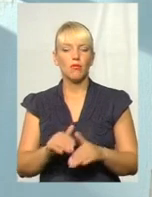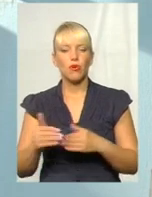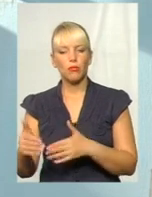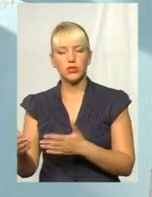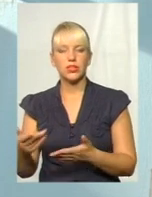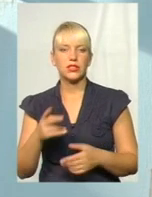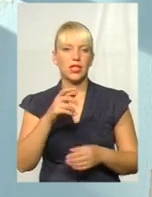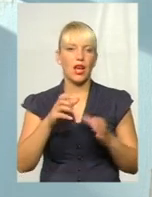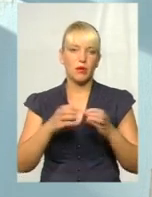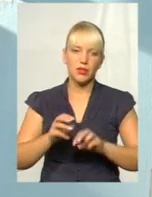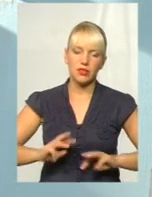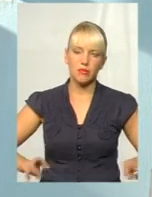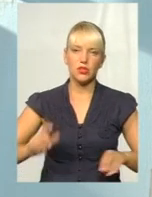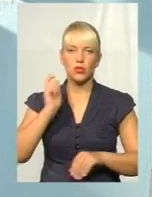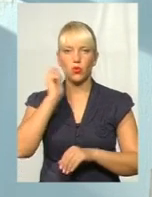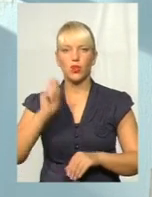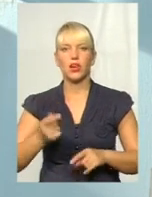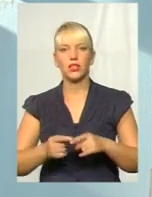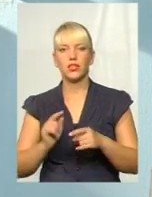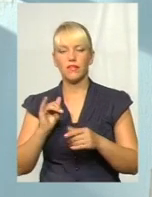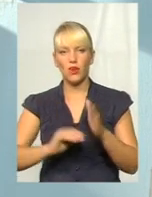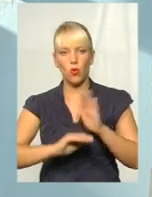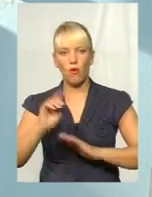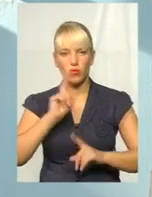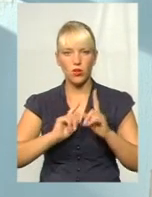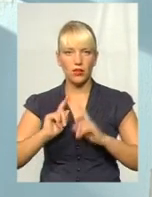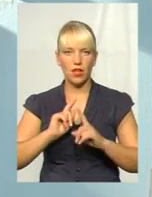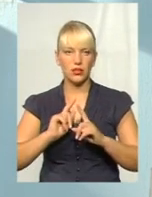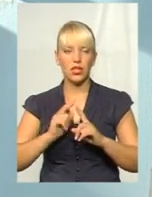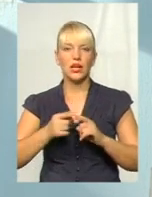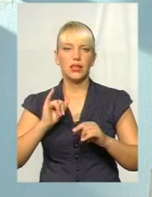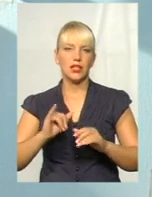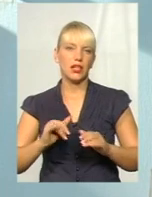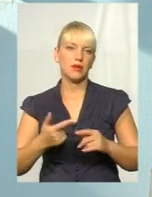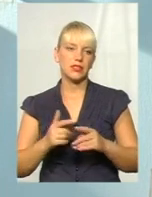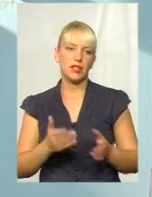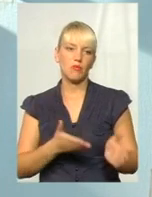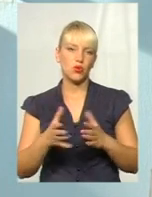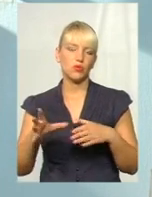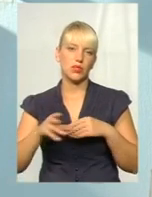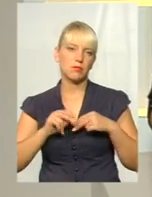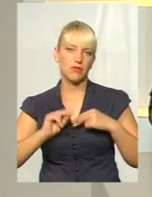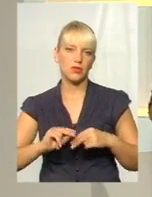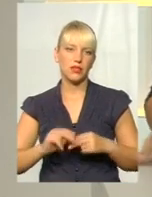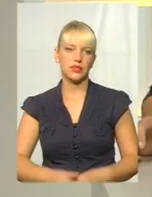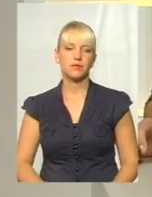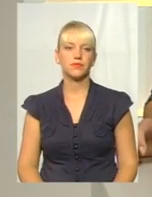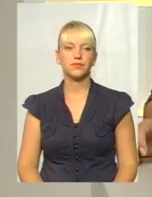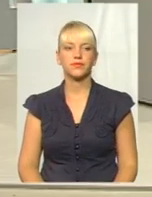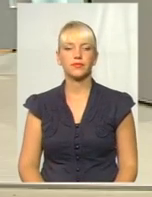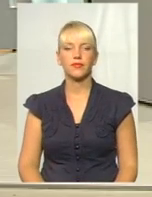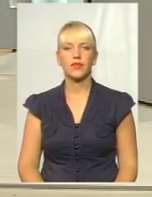Кабінету міністрів України, Верховної Ради. Тобто запрошуємо до співпраці. Дякую, пані Наталі.